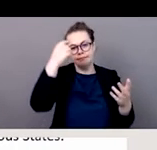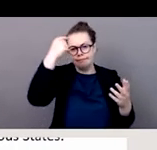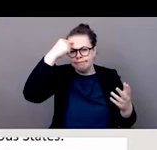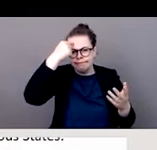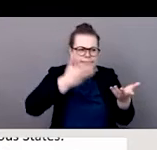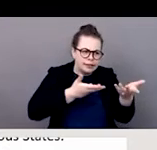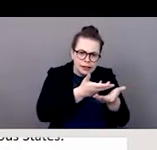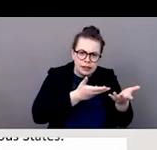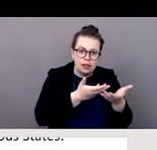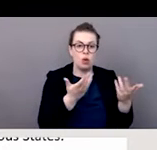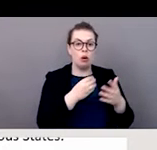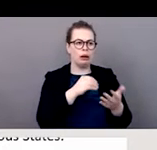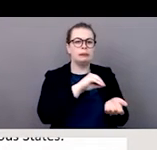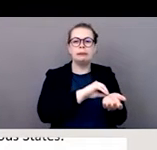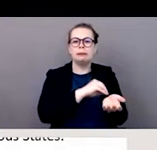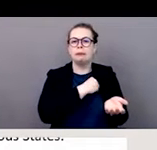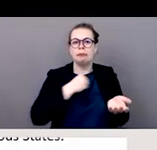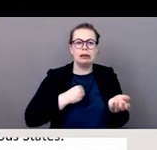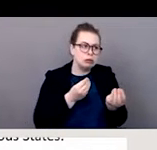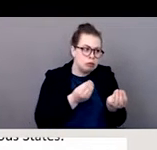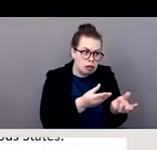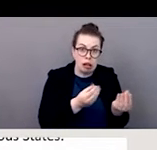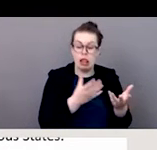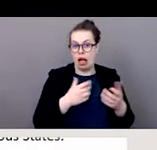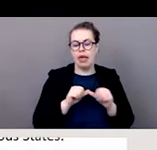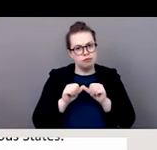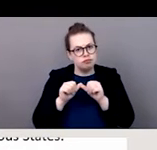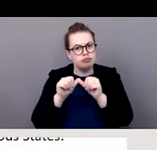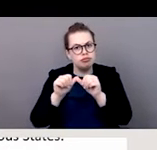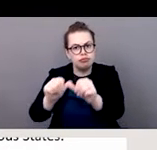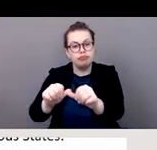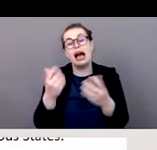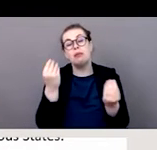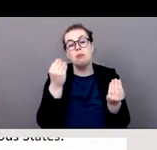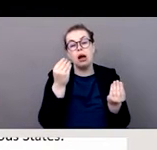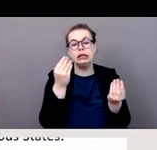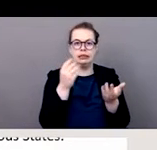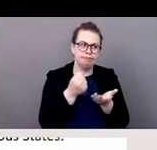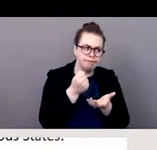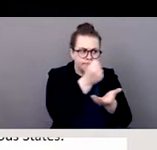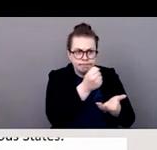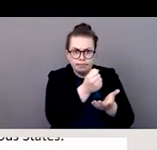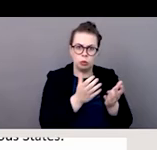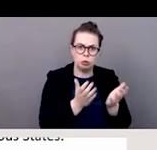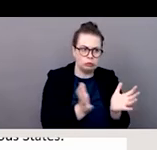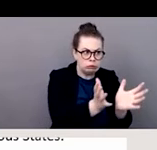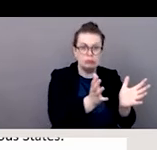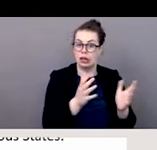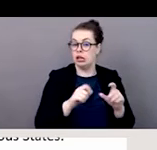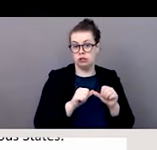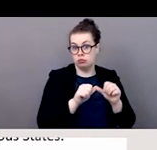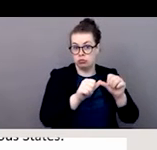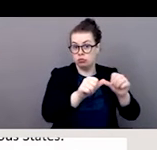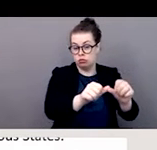tels que, par exemple, assistance médiale, aussi comme de conseils, un soutien aussi financier, etc. Le tout dernier point